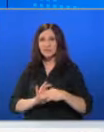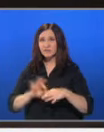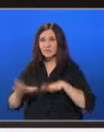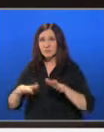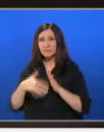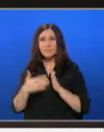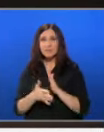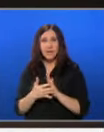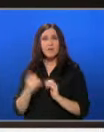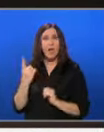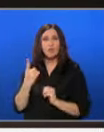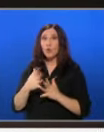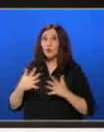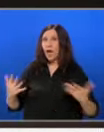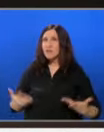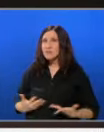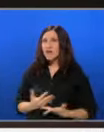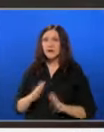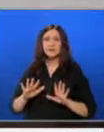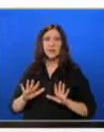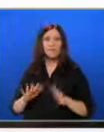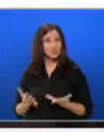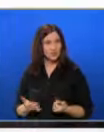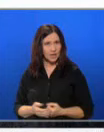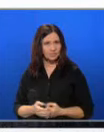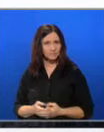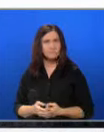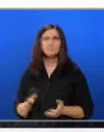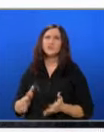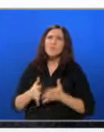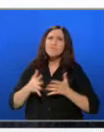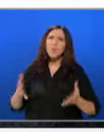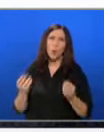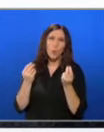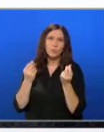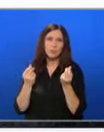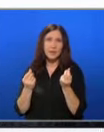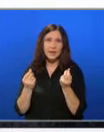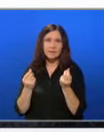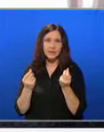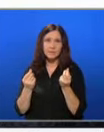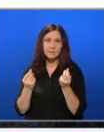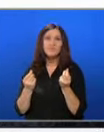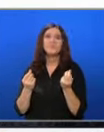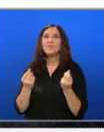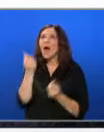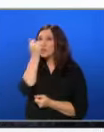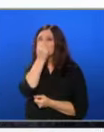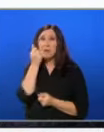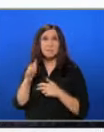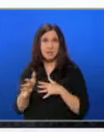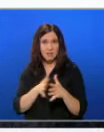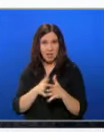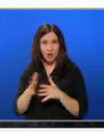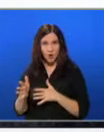Едно от най-интересните неща е, че много от парите на така наречените измамени